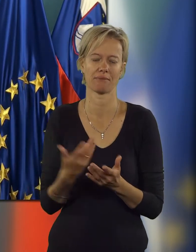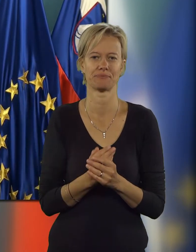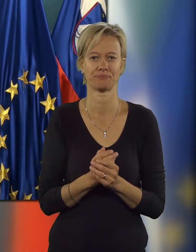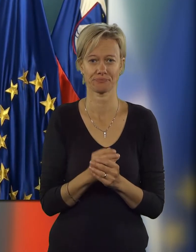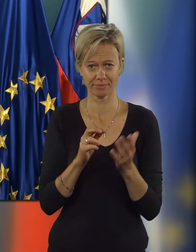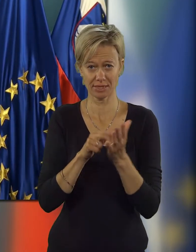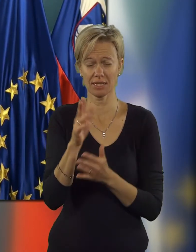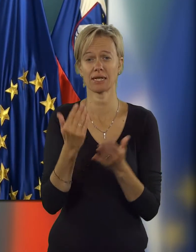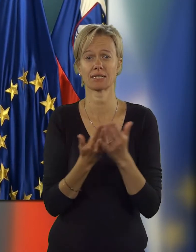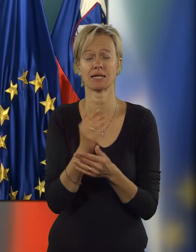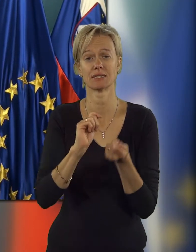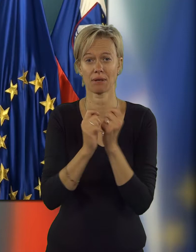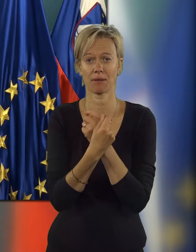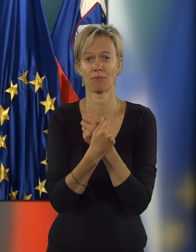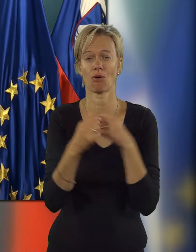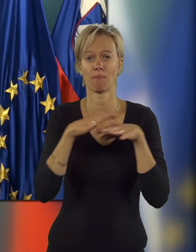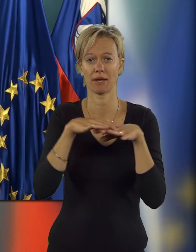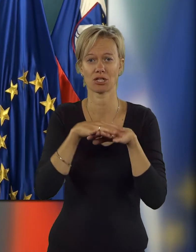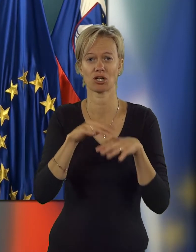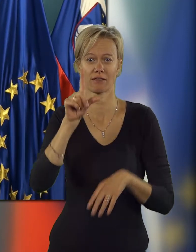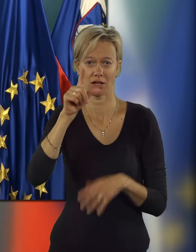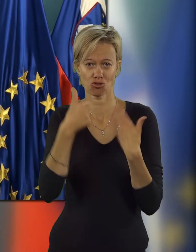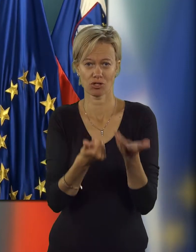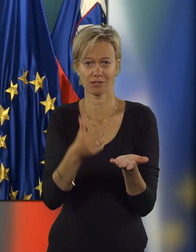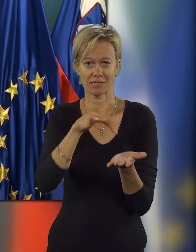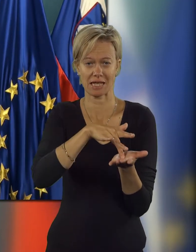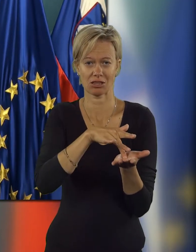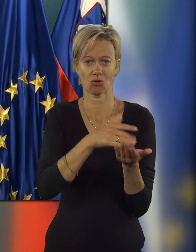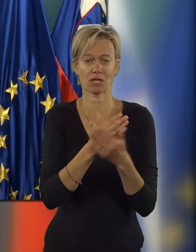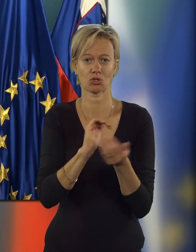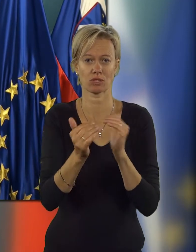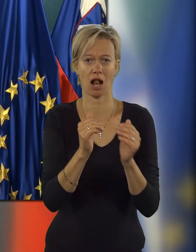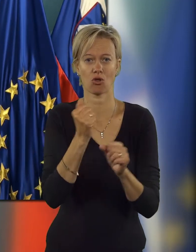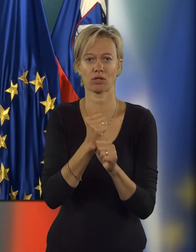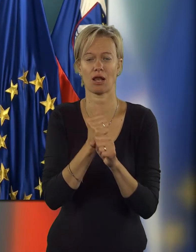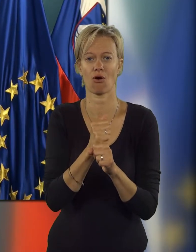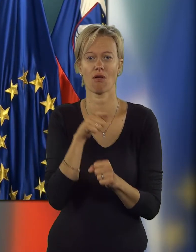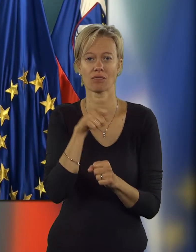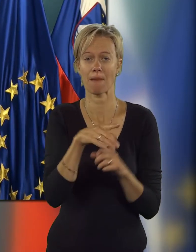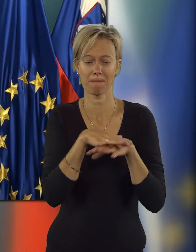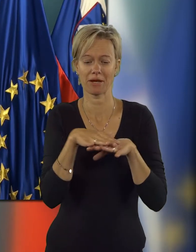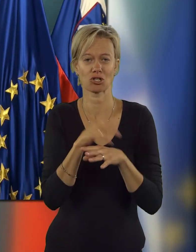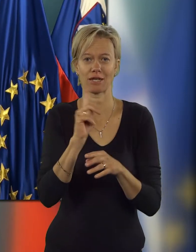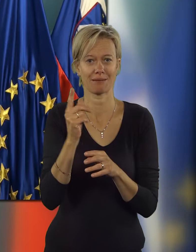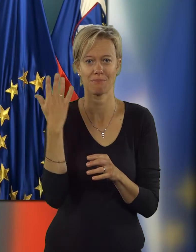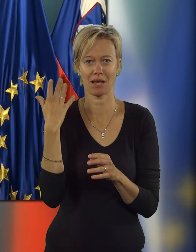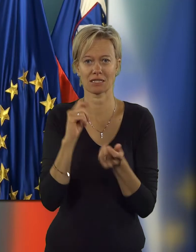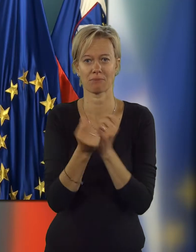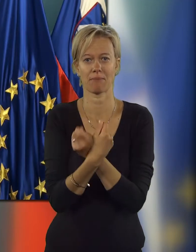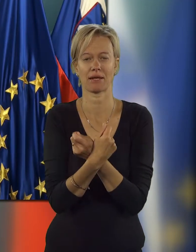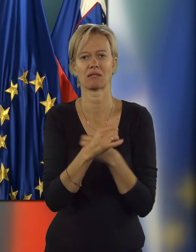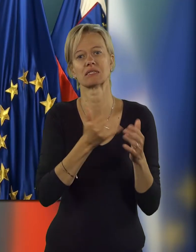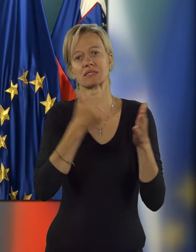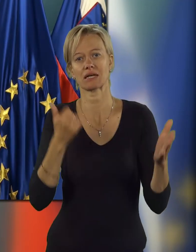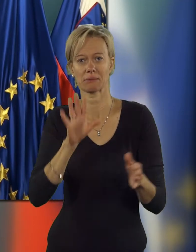uporabnice. Gre namreč za spremembo mreže 62. centrov za socialno delo. Ta mreža ni bila spremenjena